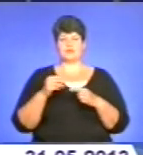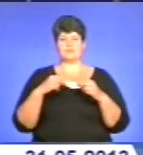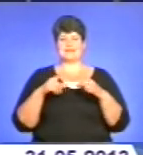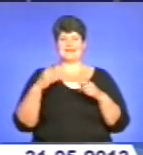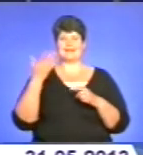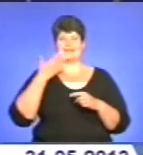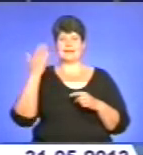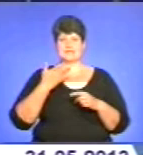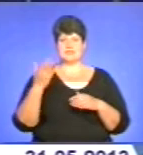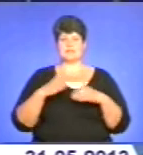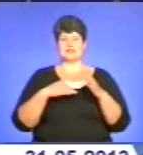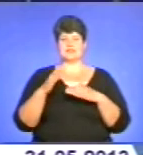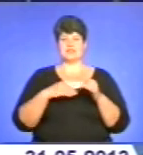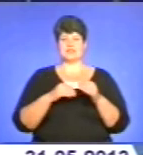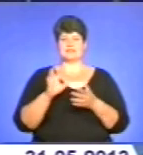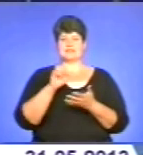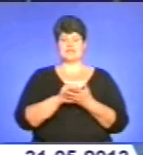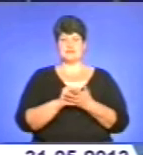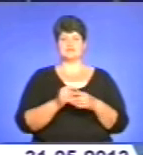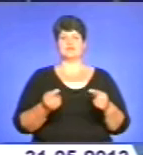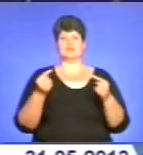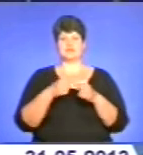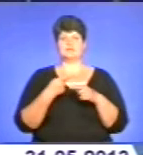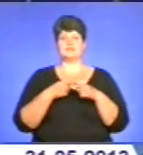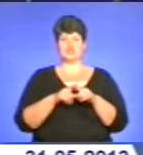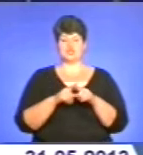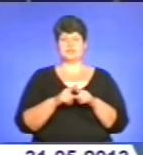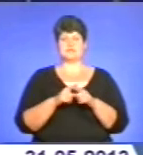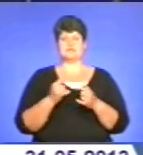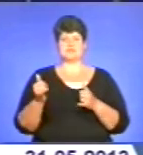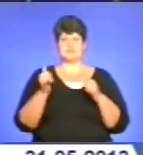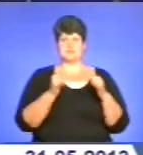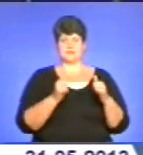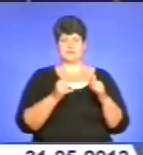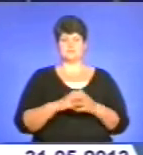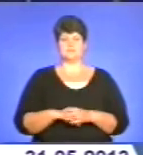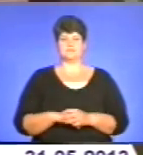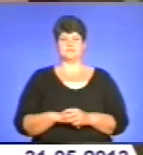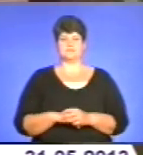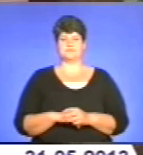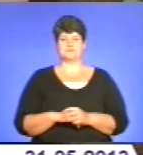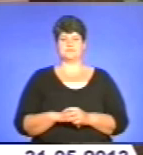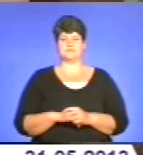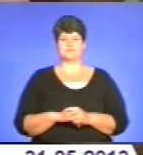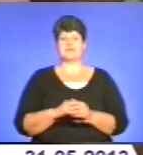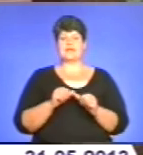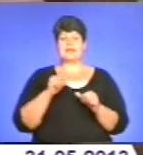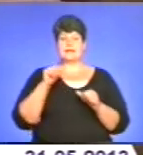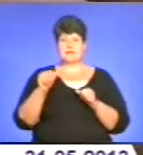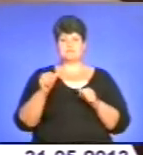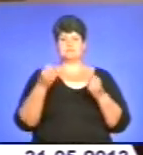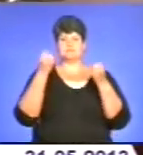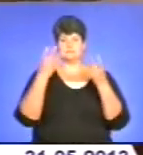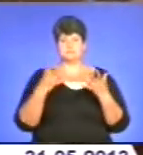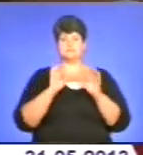занять з відповідним технічним забезпеченням. На відкритті побували наші кореспонденти. Крім теоретичної